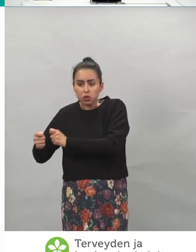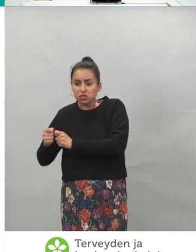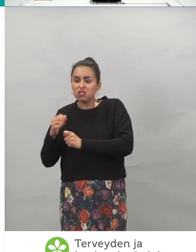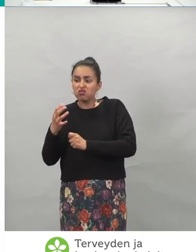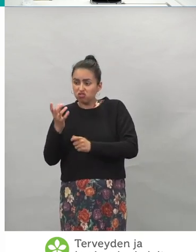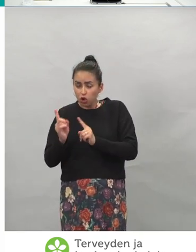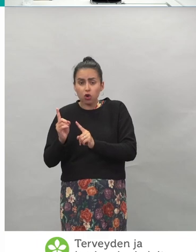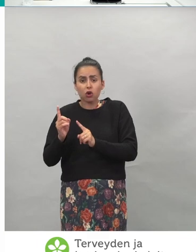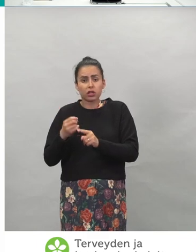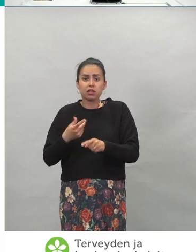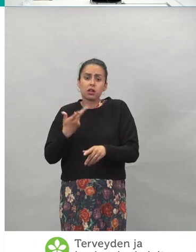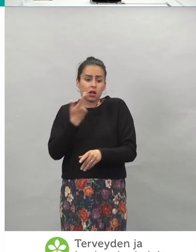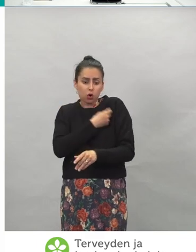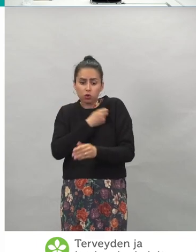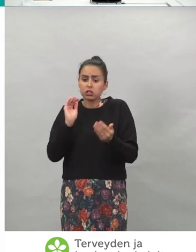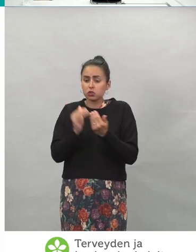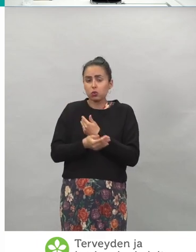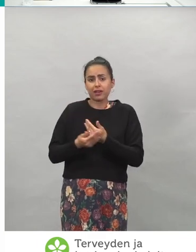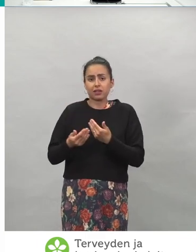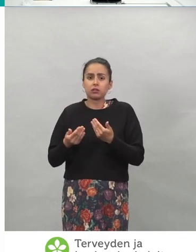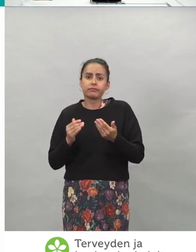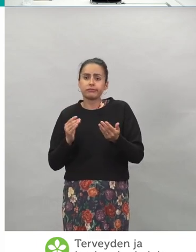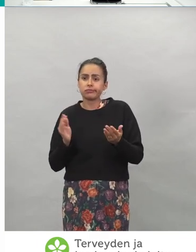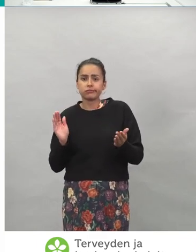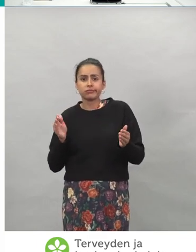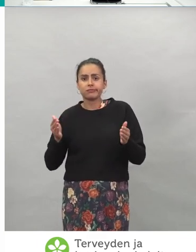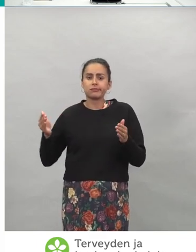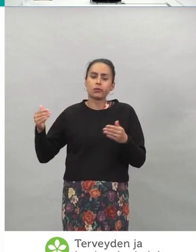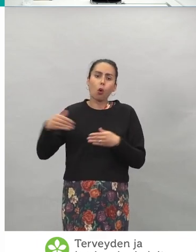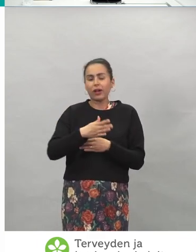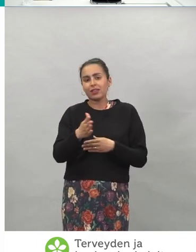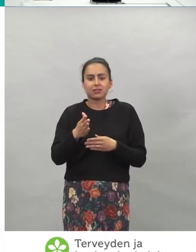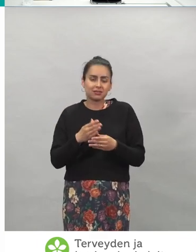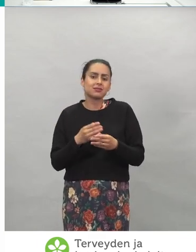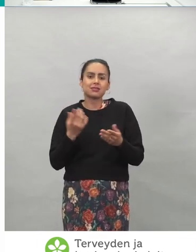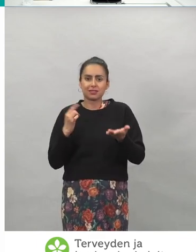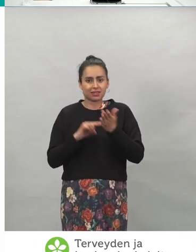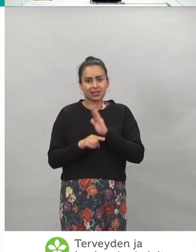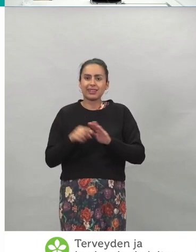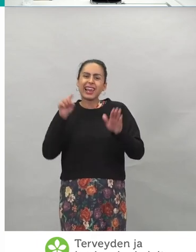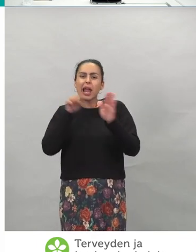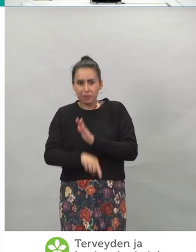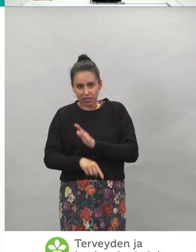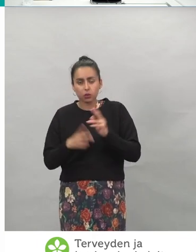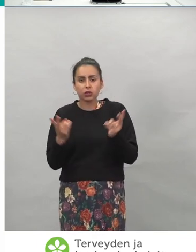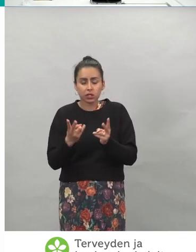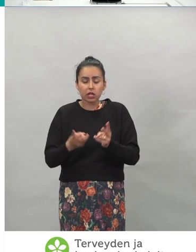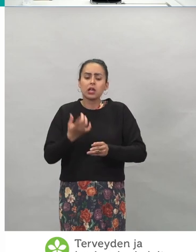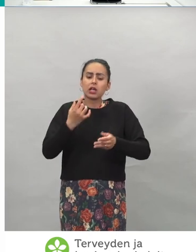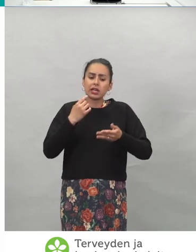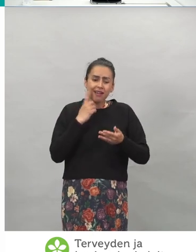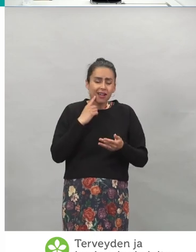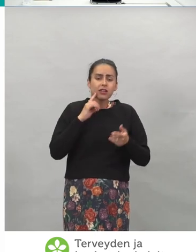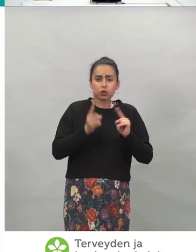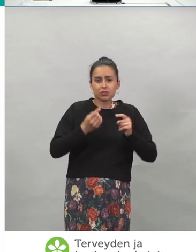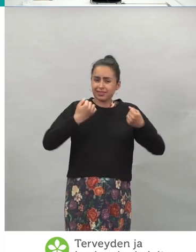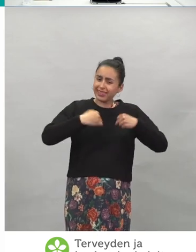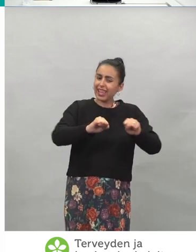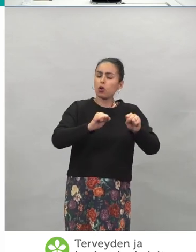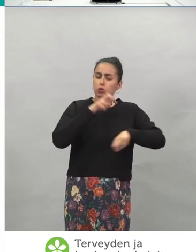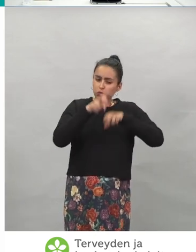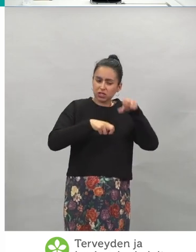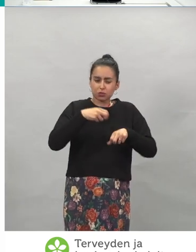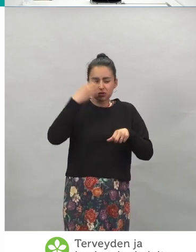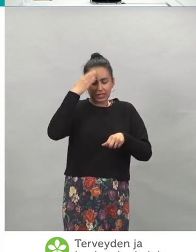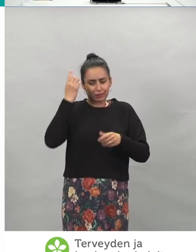sitä rokotteen antamaa suojaa, eli kaikki nämä tiedot on hirveän tärkeitä, kun te luette niitä tehotutkimustietoja sieltä